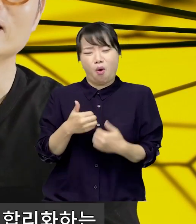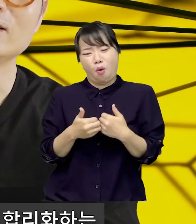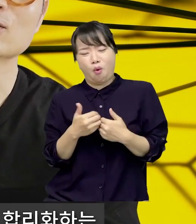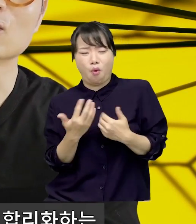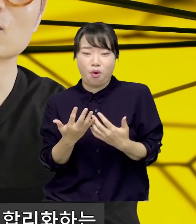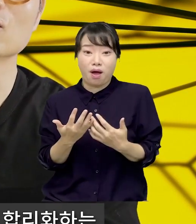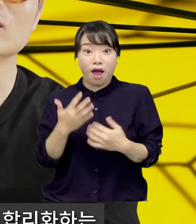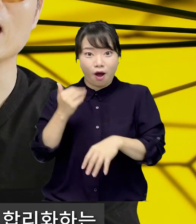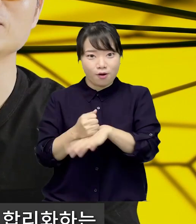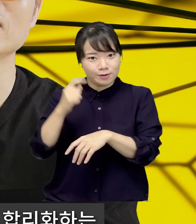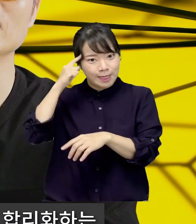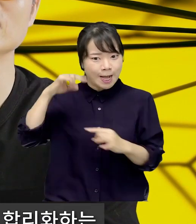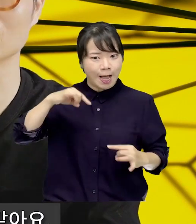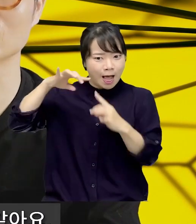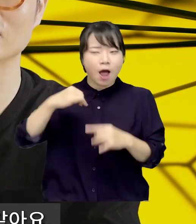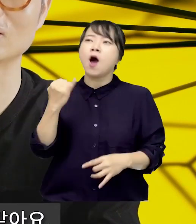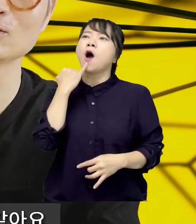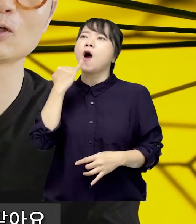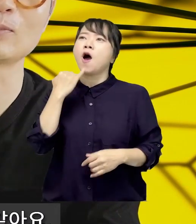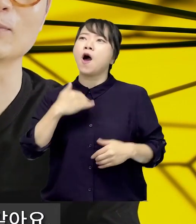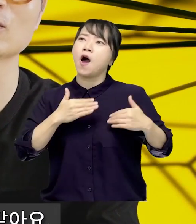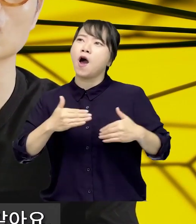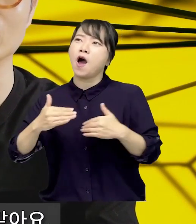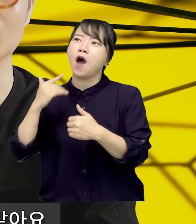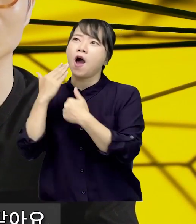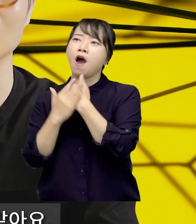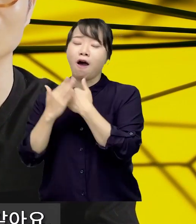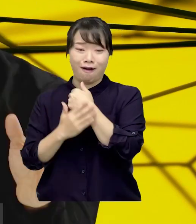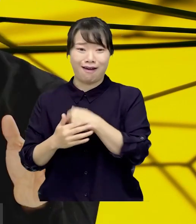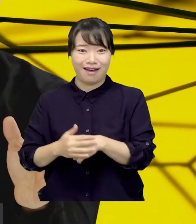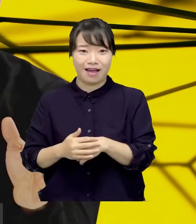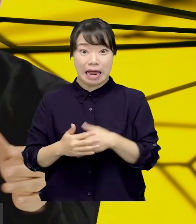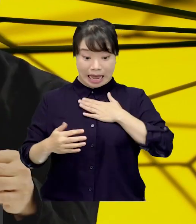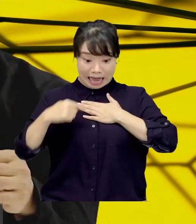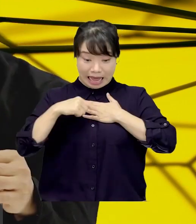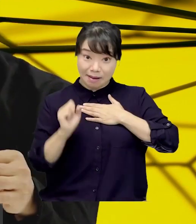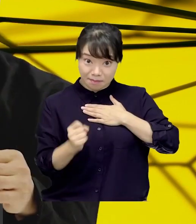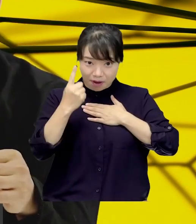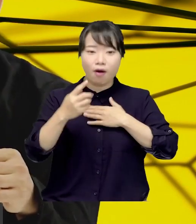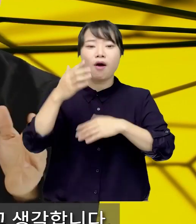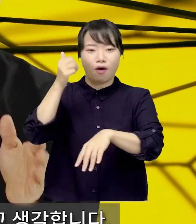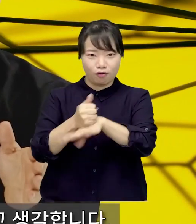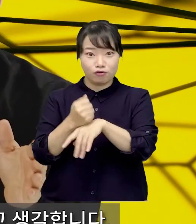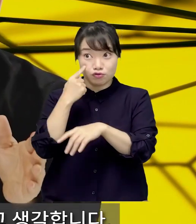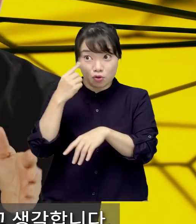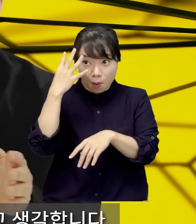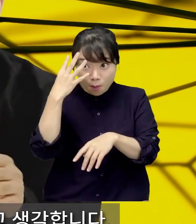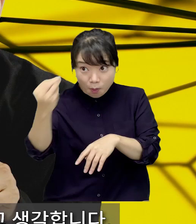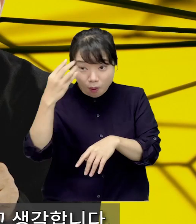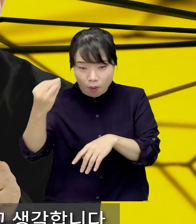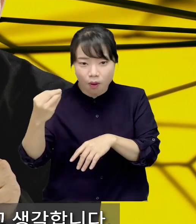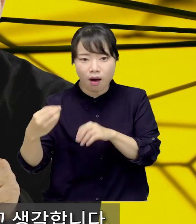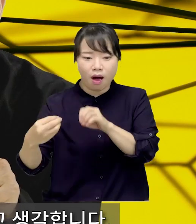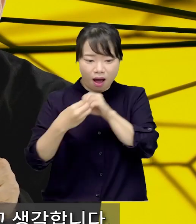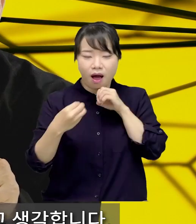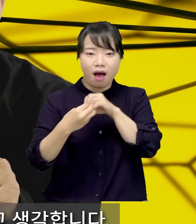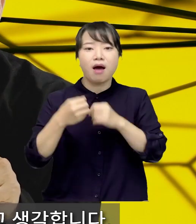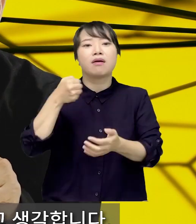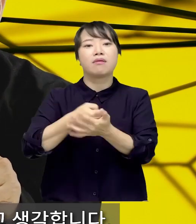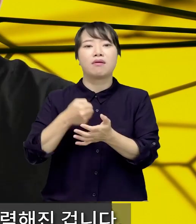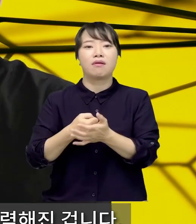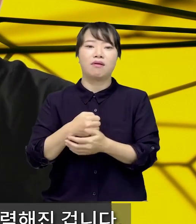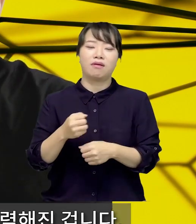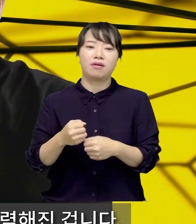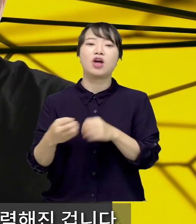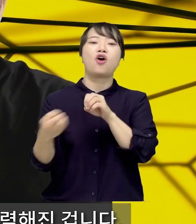그래서 이성적으로 그걸 합리하는 그런 순서를 밟았던 것 같아요. 감성은 철저하게 비주얼 시각의 지배를 받는다고 생각을